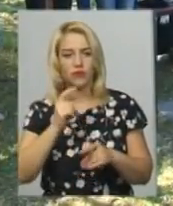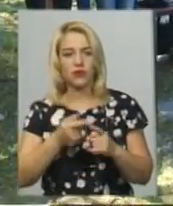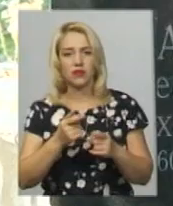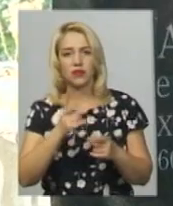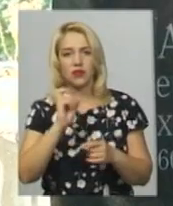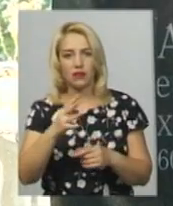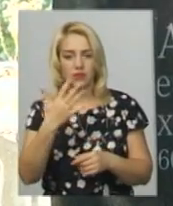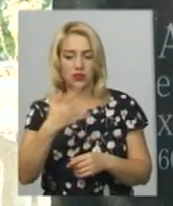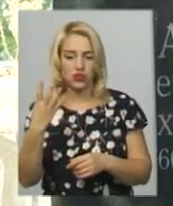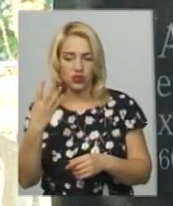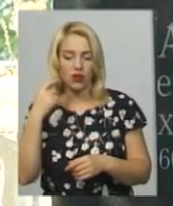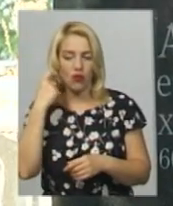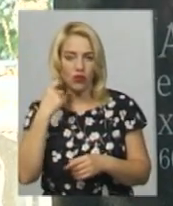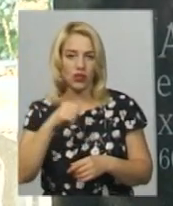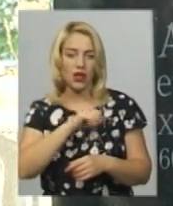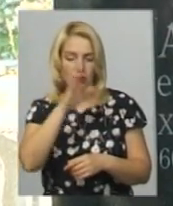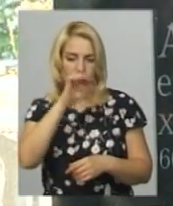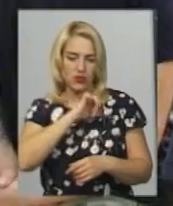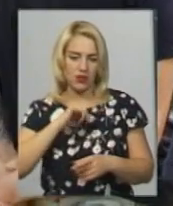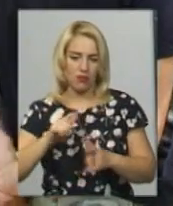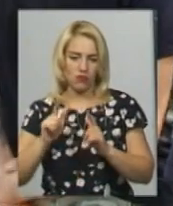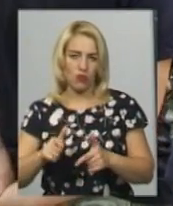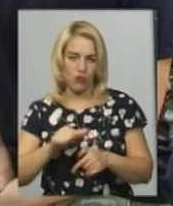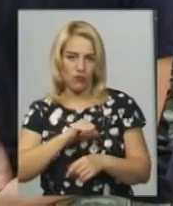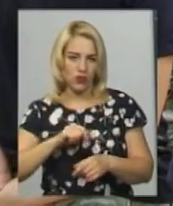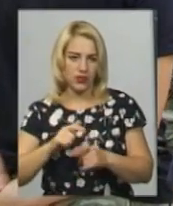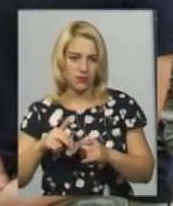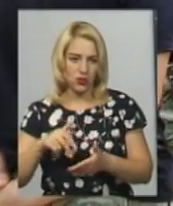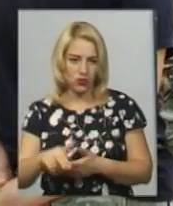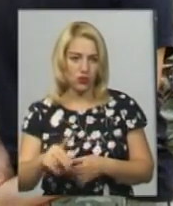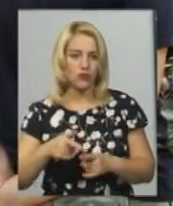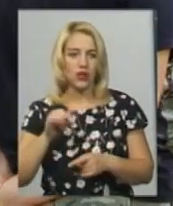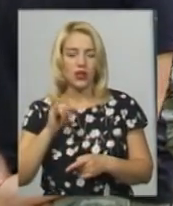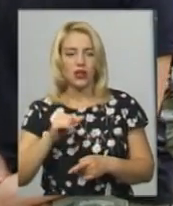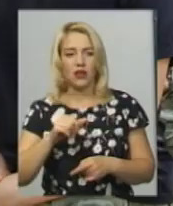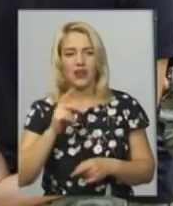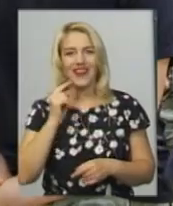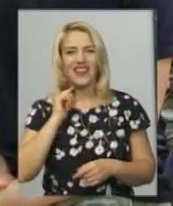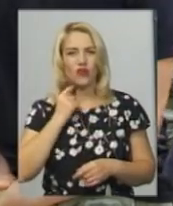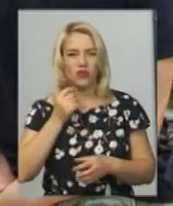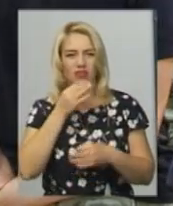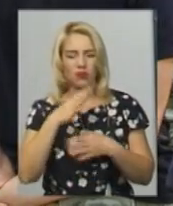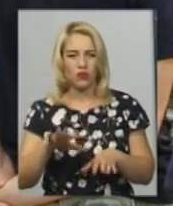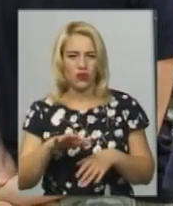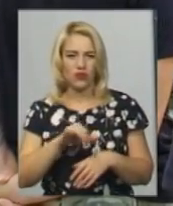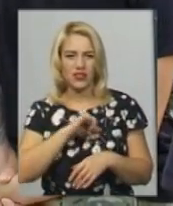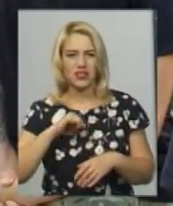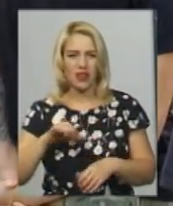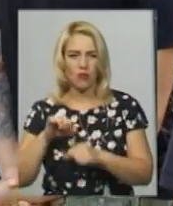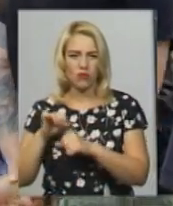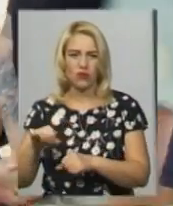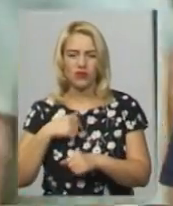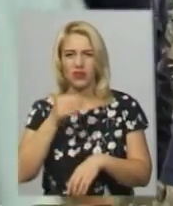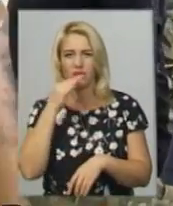Служив у Добробаті «Донбас». Спочатку був в Кирограді, в самообороні, але йому там не сподобалося, що там немає ніяких бойових дій.